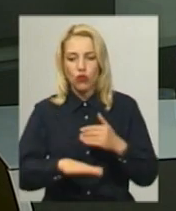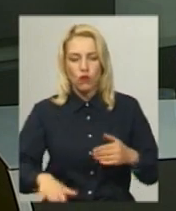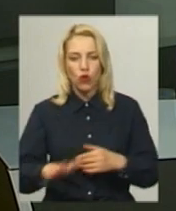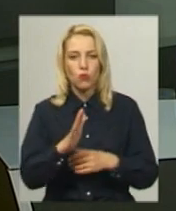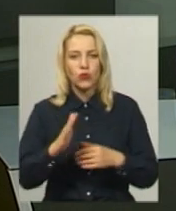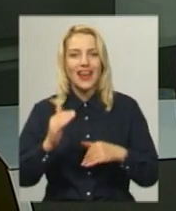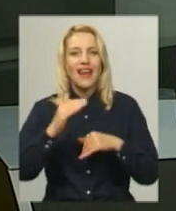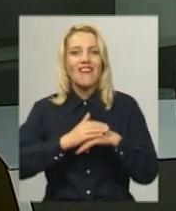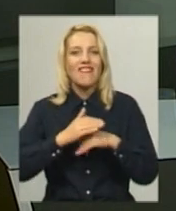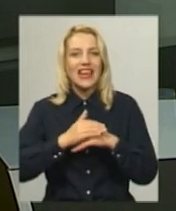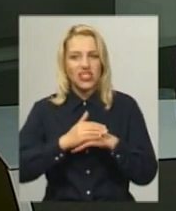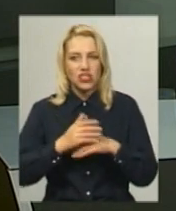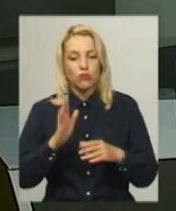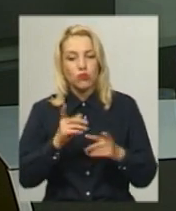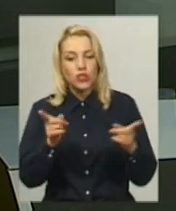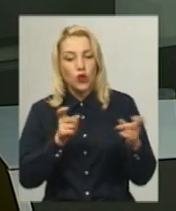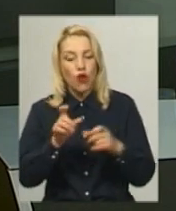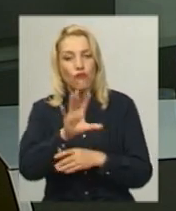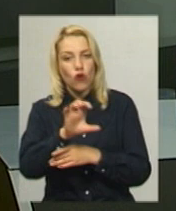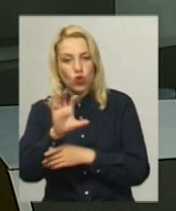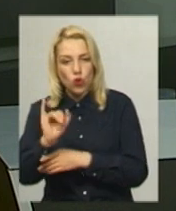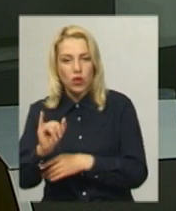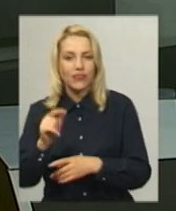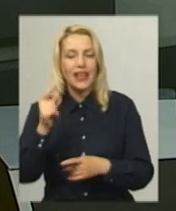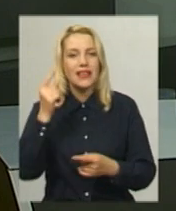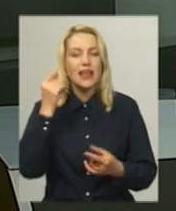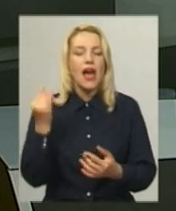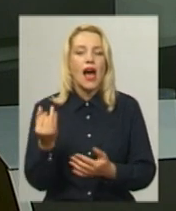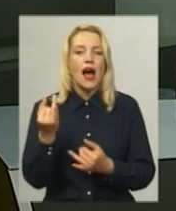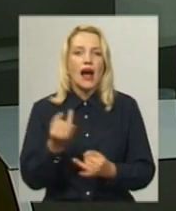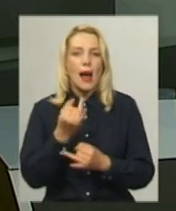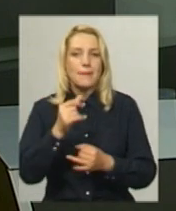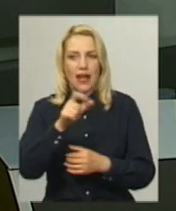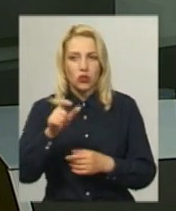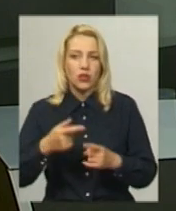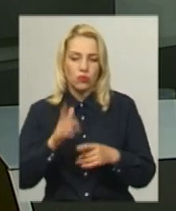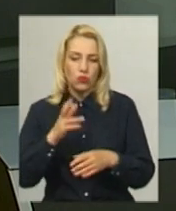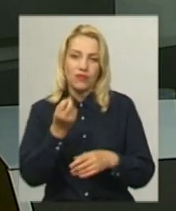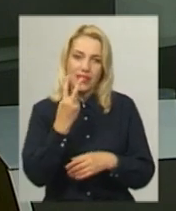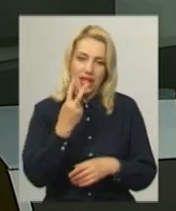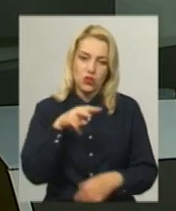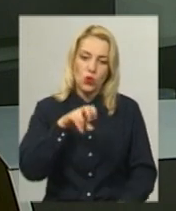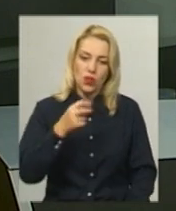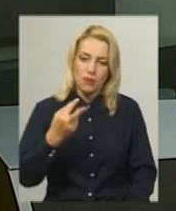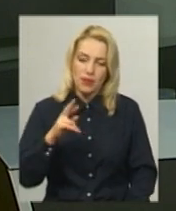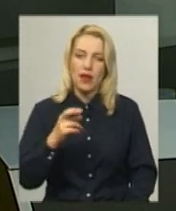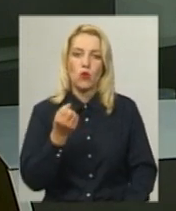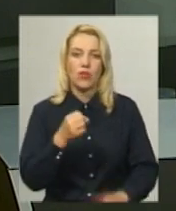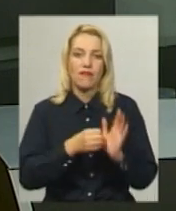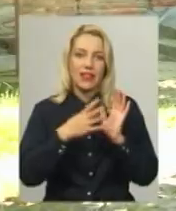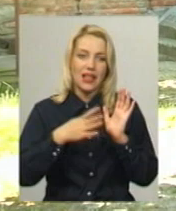будуть залучені професійні фотографи і аматори фотомистецтва. Арт-паті відбудеться 12 липня о 19-й годині.